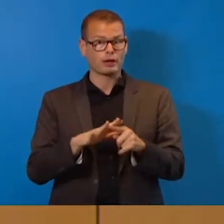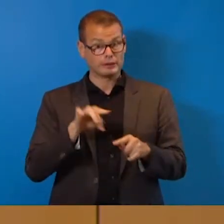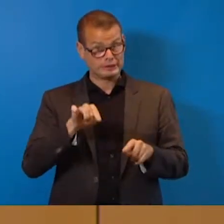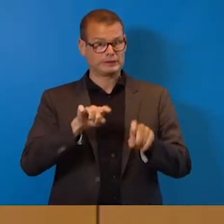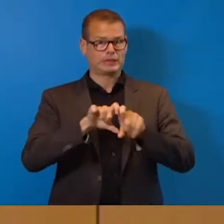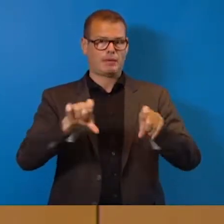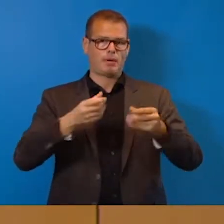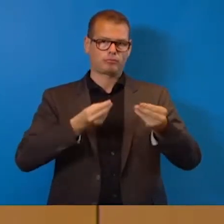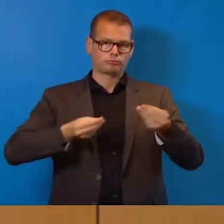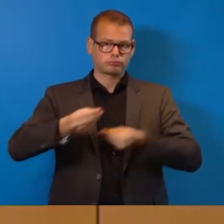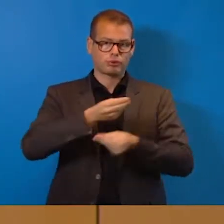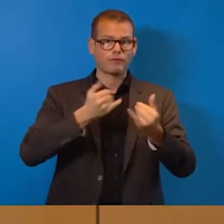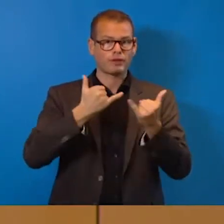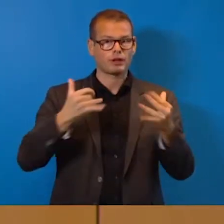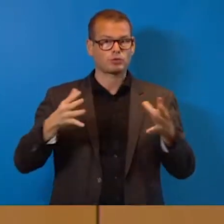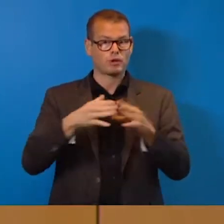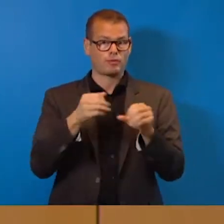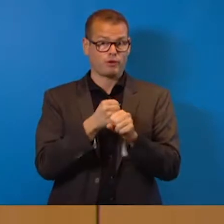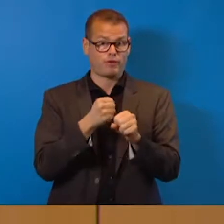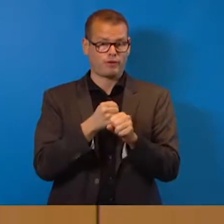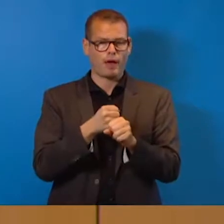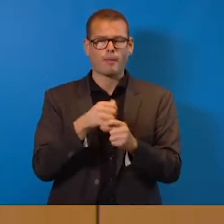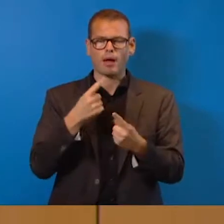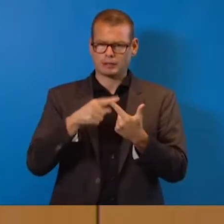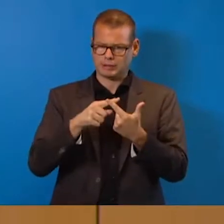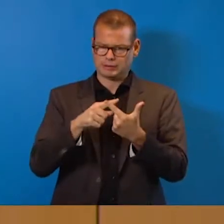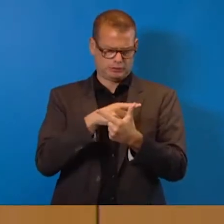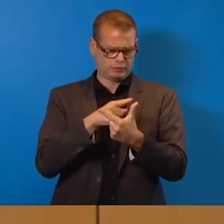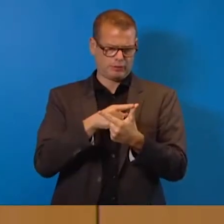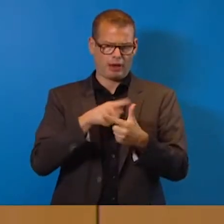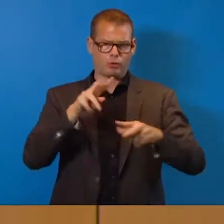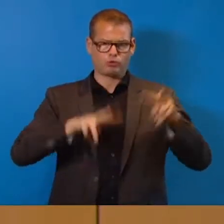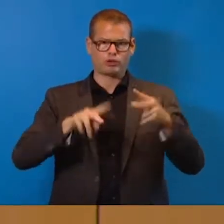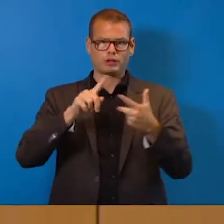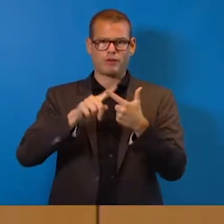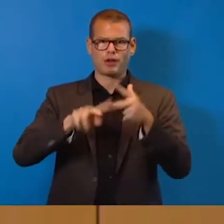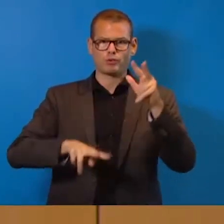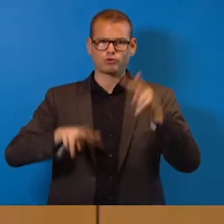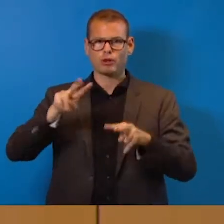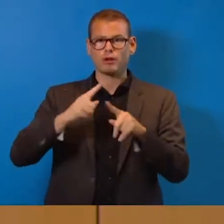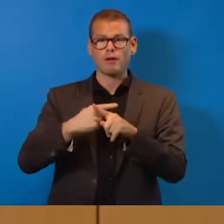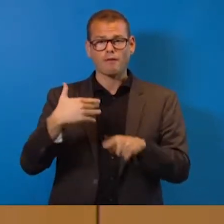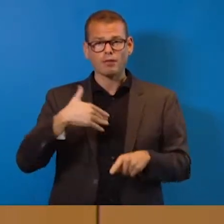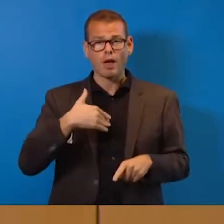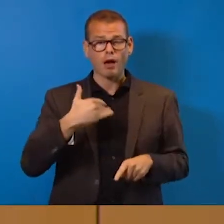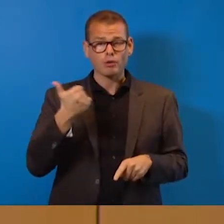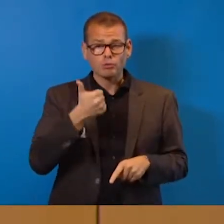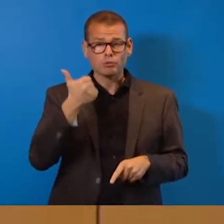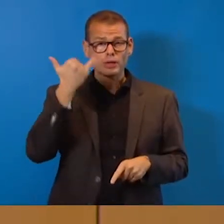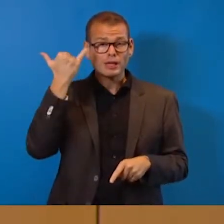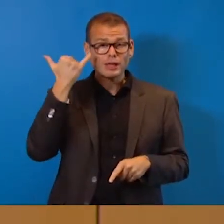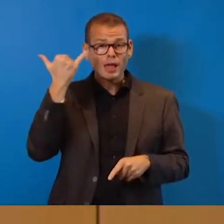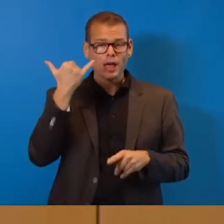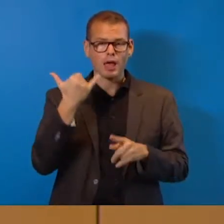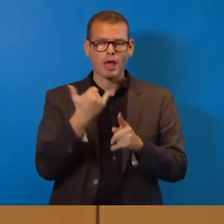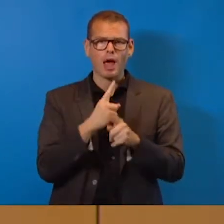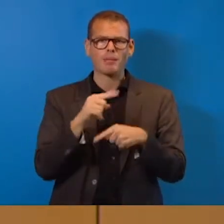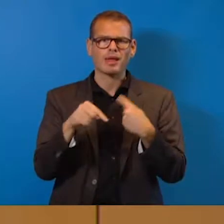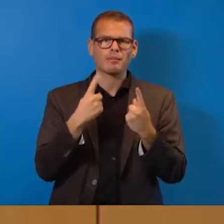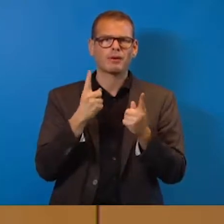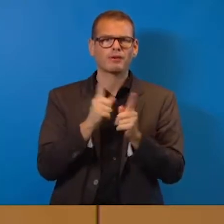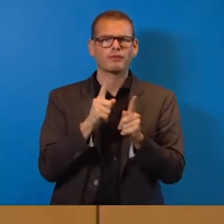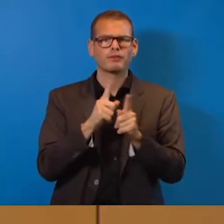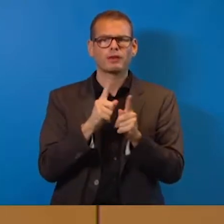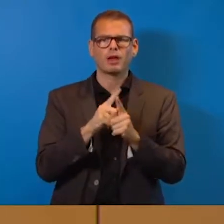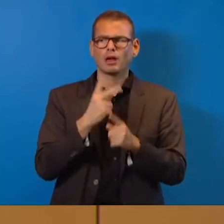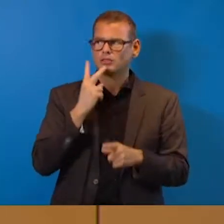euch und gucken, dass wir es gemeinsam hinkriegen. Zweiter Unterschied, was kriegen wir hin? Wir haben so viele gute Ideen gehört, aber gleichzeitig immer wieder dieses